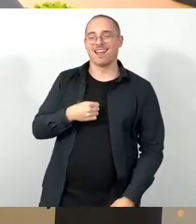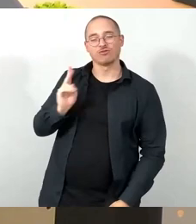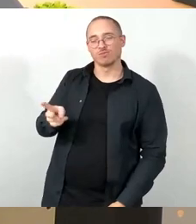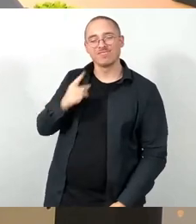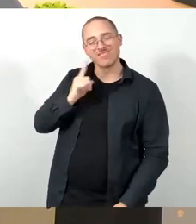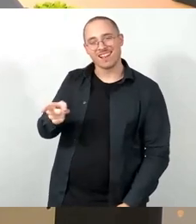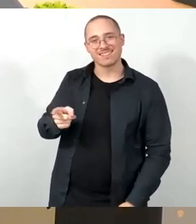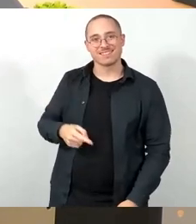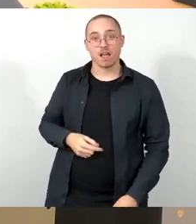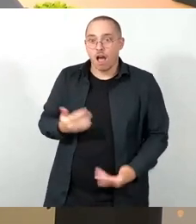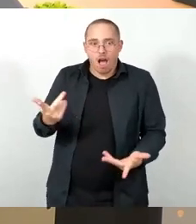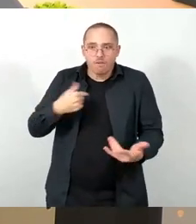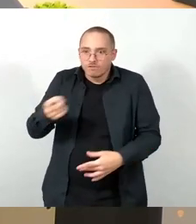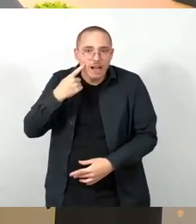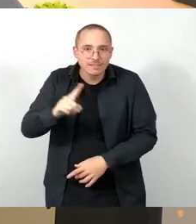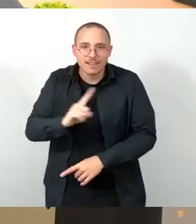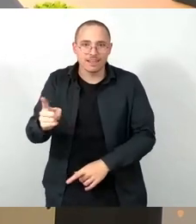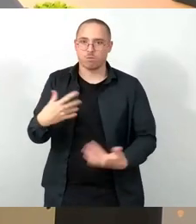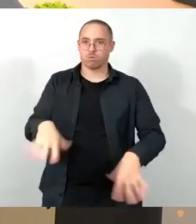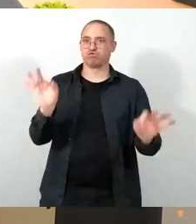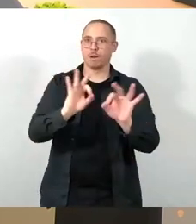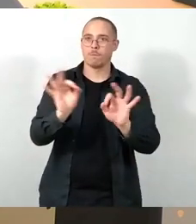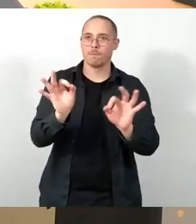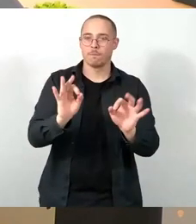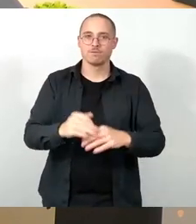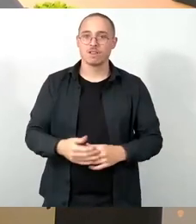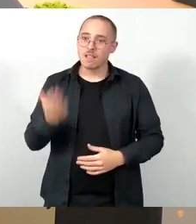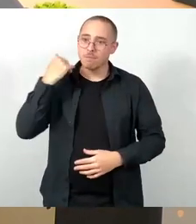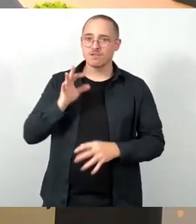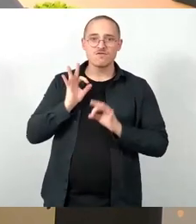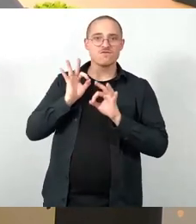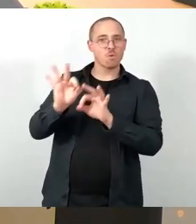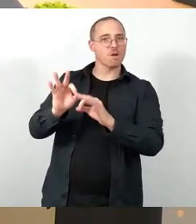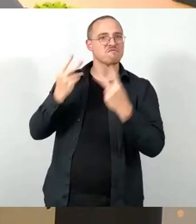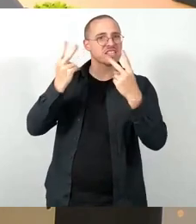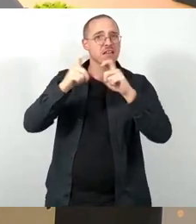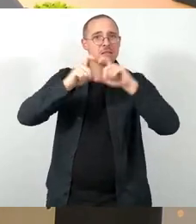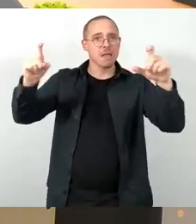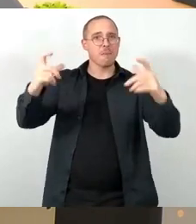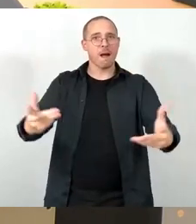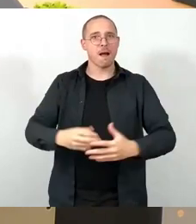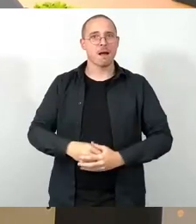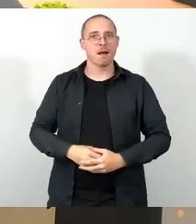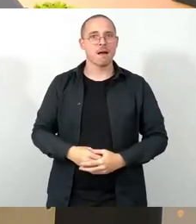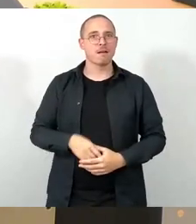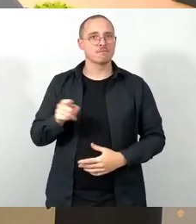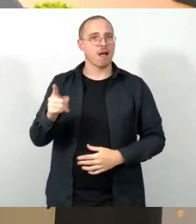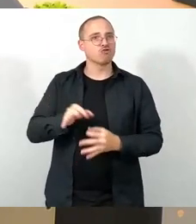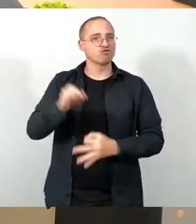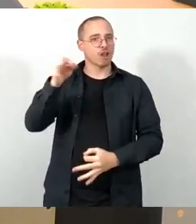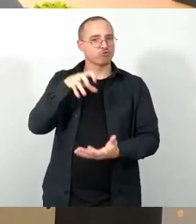nichts, umso schlimmer, ja. Also damals, das war für Sie ein ganz wichtiges Thema, dass bei dieser Stabsstelle beim Oberbürgermeister zentrale